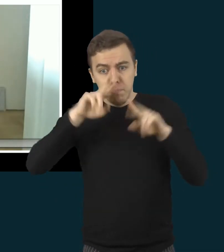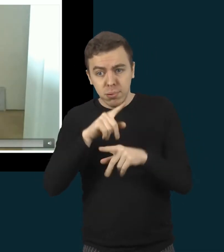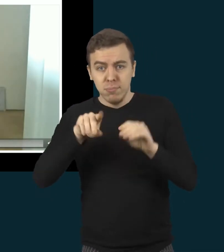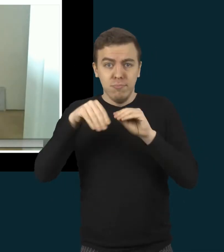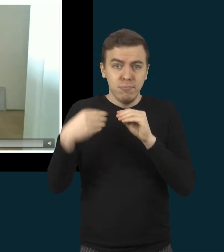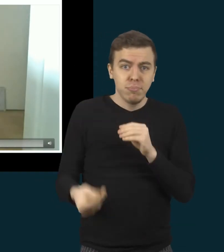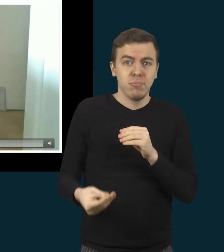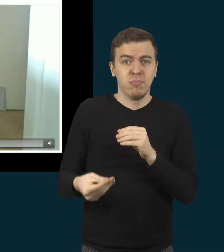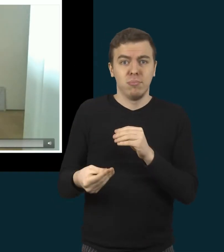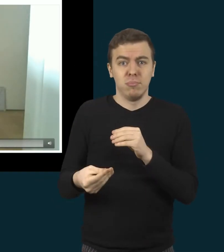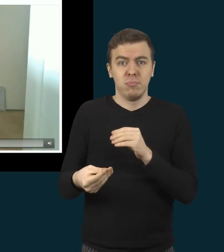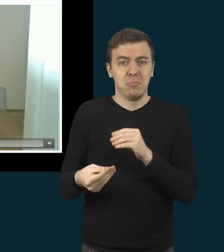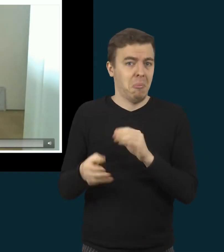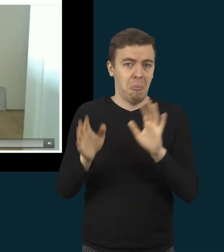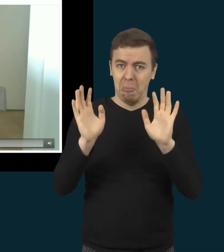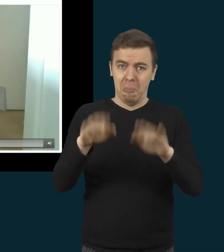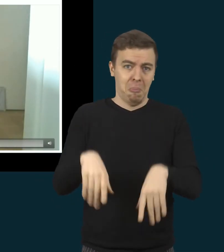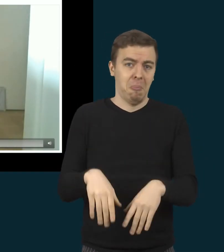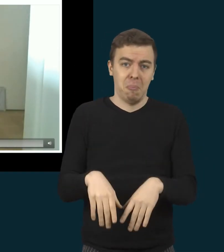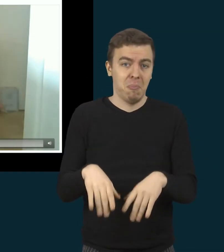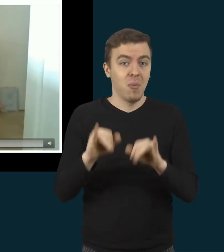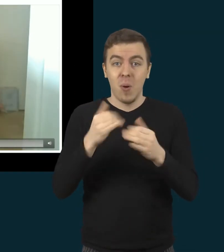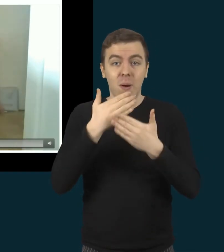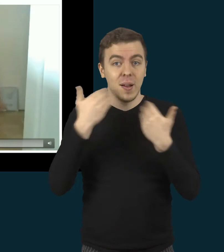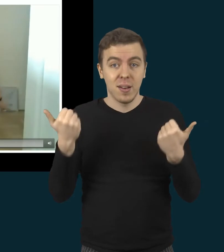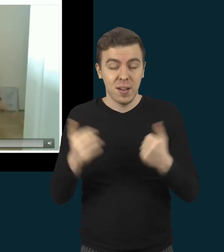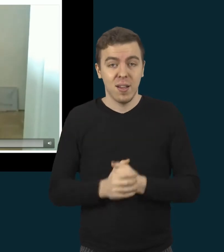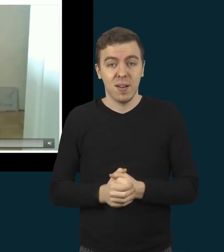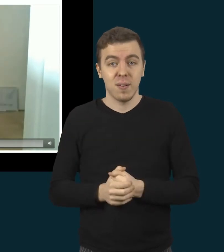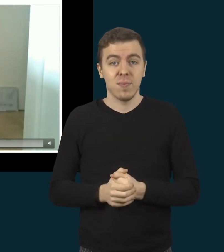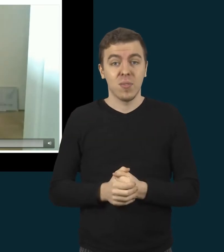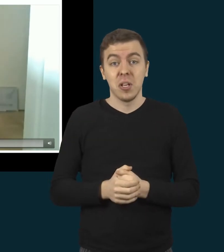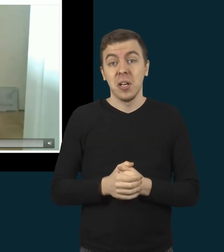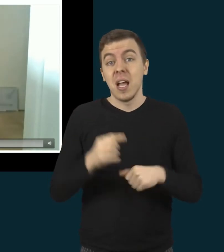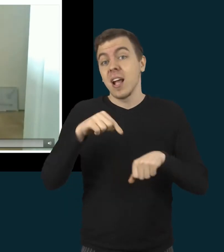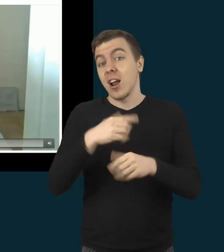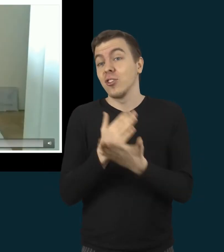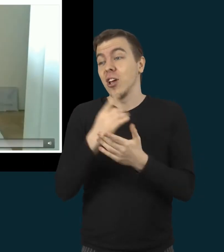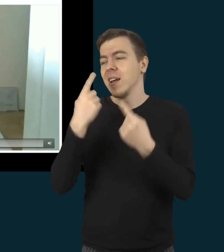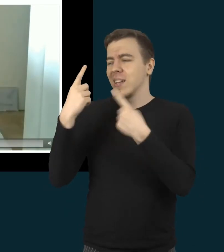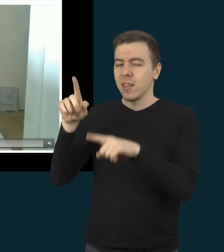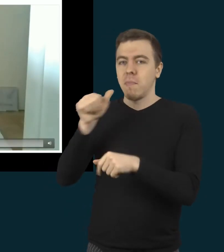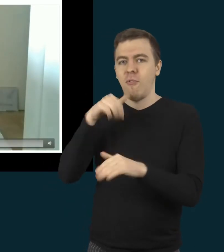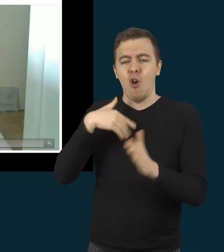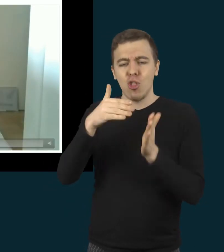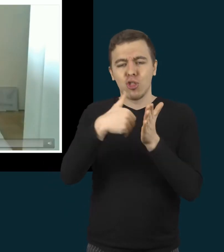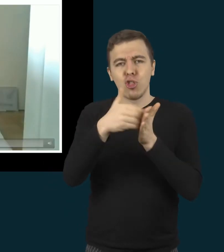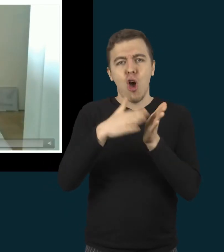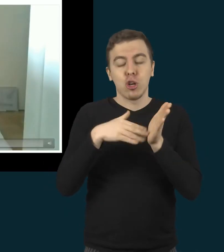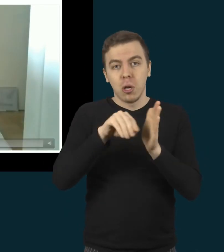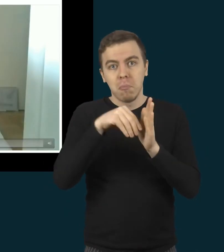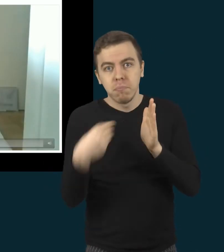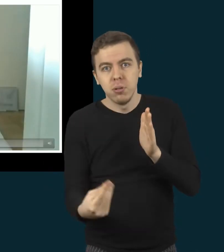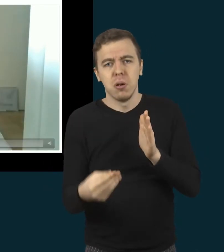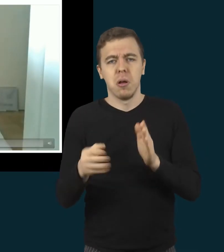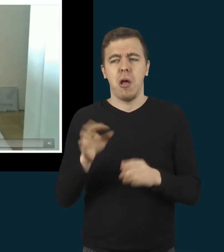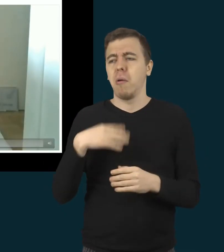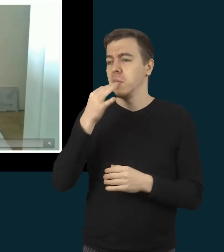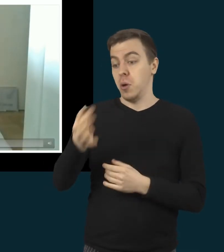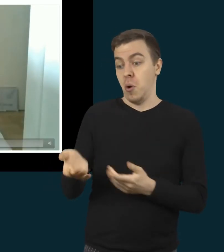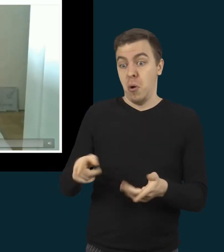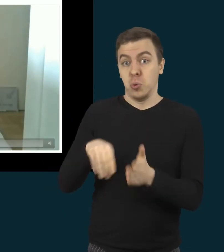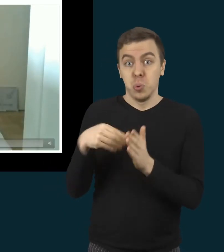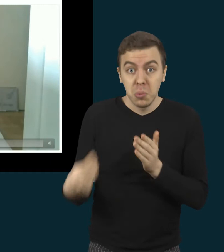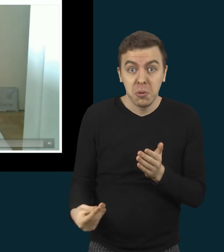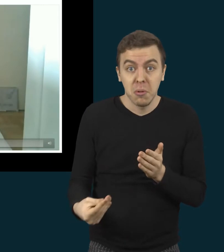mūsų šito metodo metu būna daug dalykų, kad man ir dažai galbūt ir kita mokytojai nukrenta, bet tu pasakai, kad o,